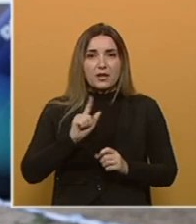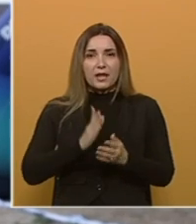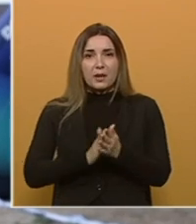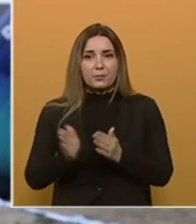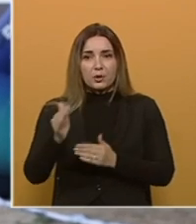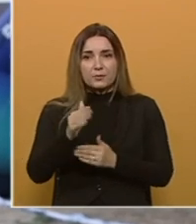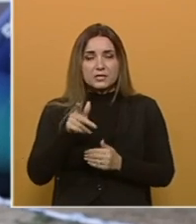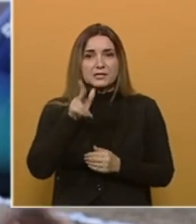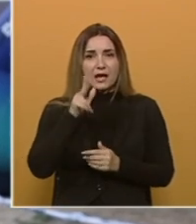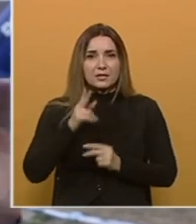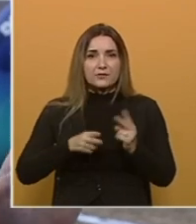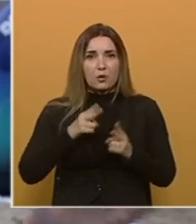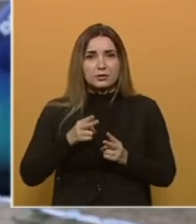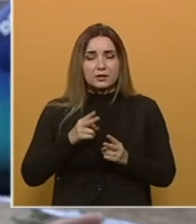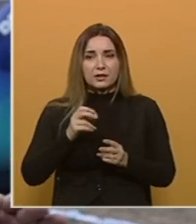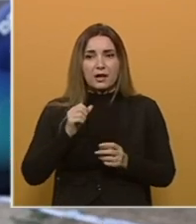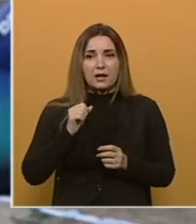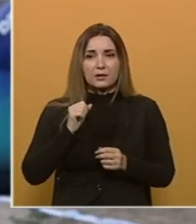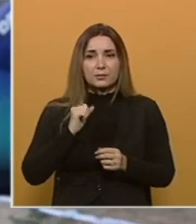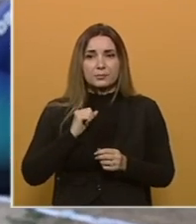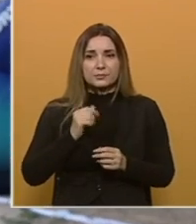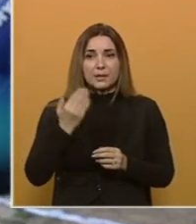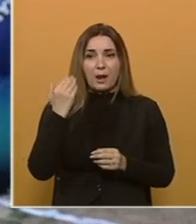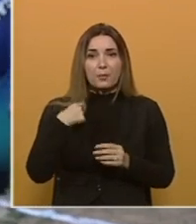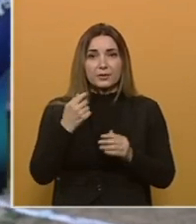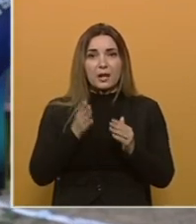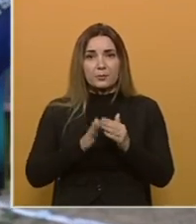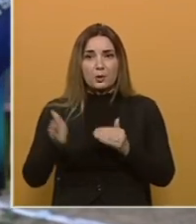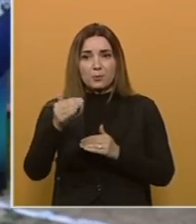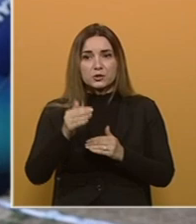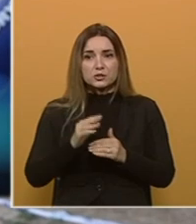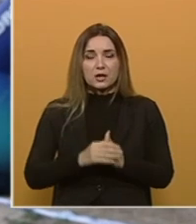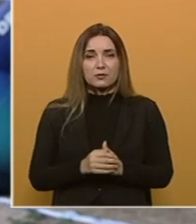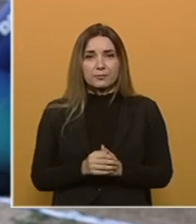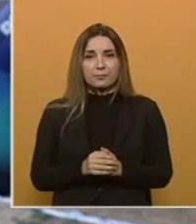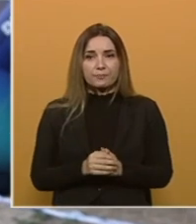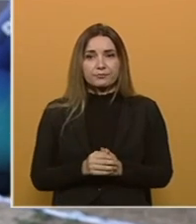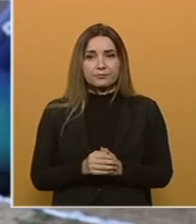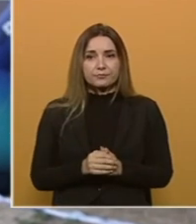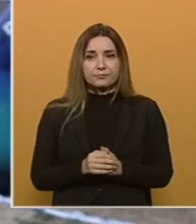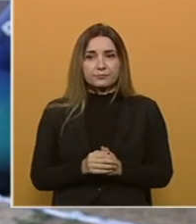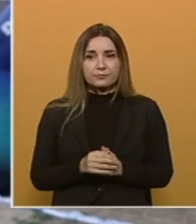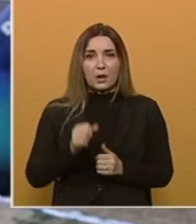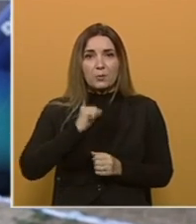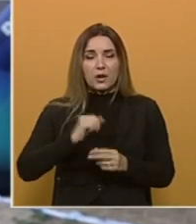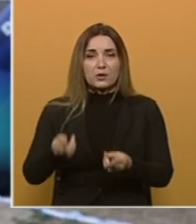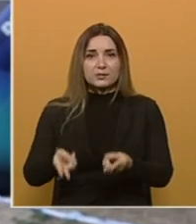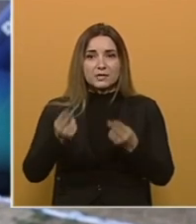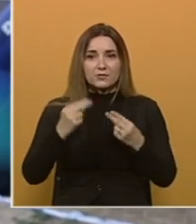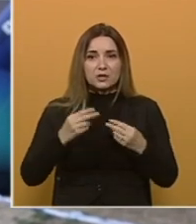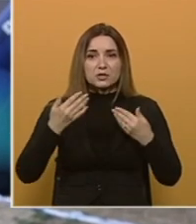malo zaaktivna utrka, moraš dobro gledati, zastati se, jer sam malo preje promašio, tako na drugom kilometu sam promašio, kod vijednih kuća pa sam morao vraćati,